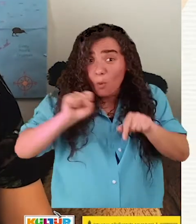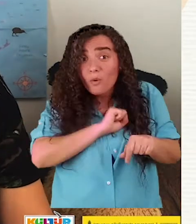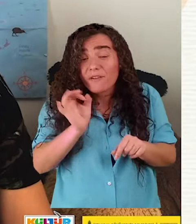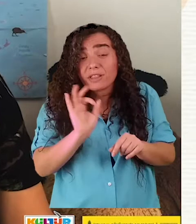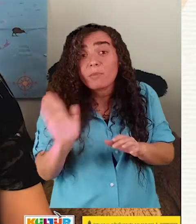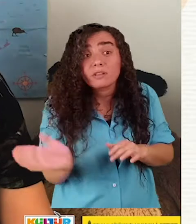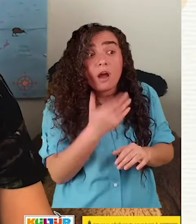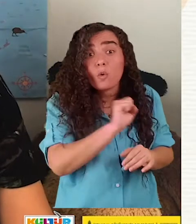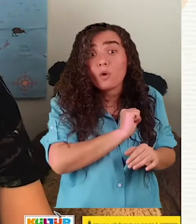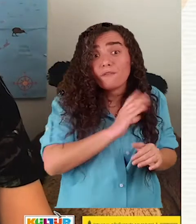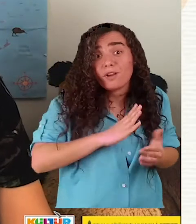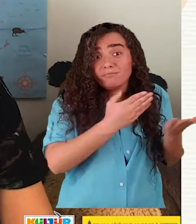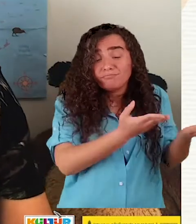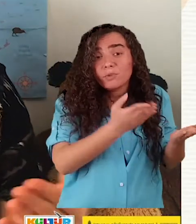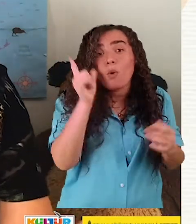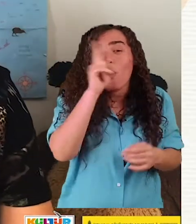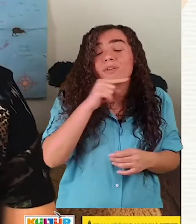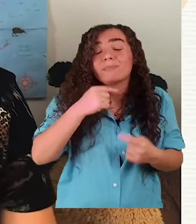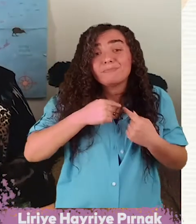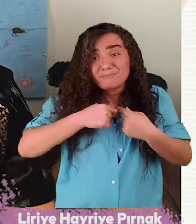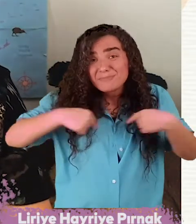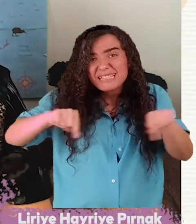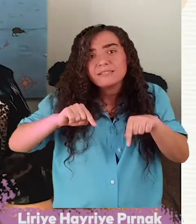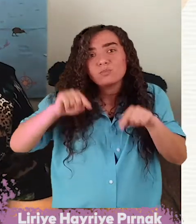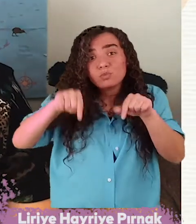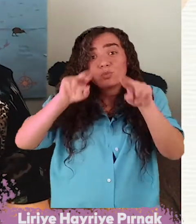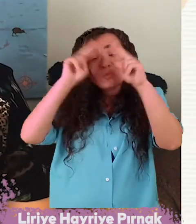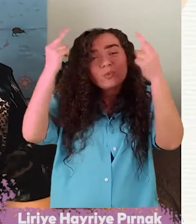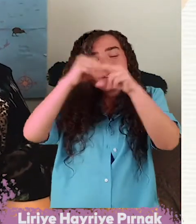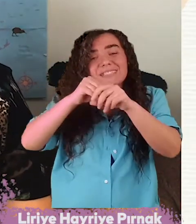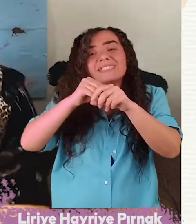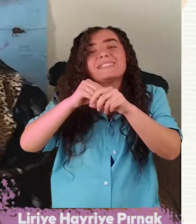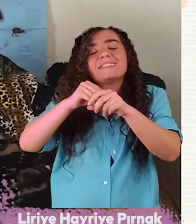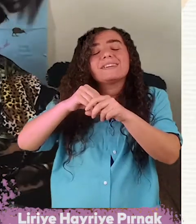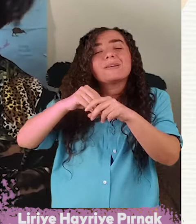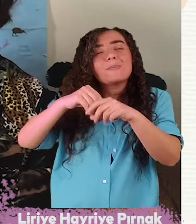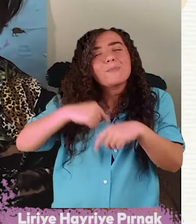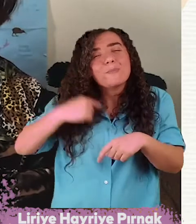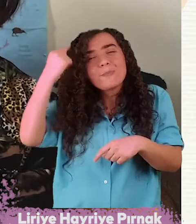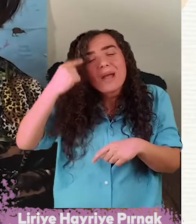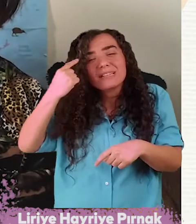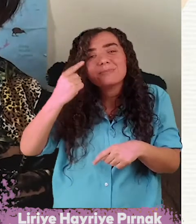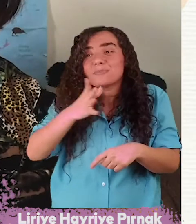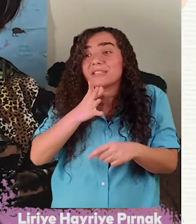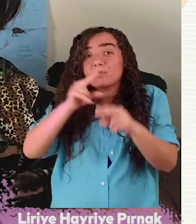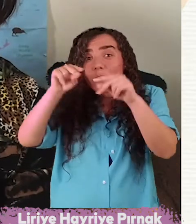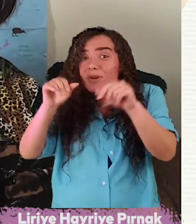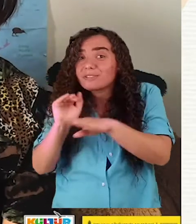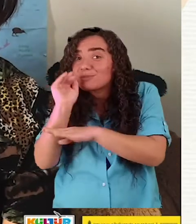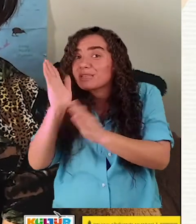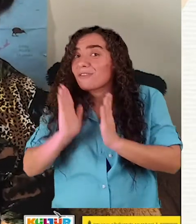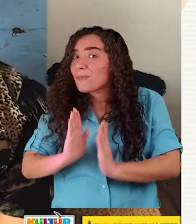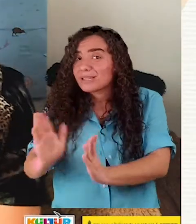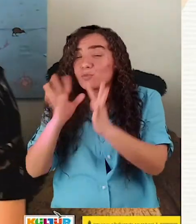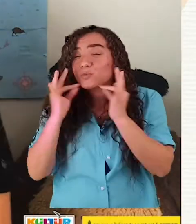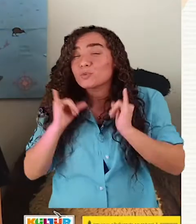biz bildiğimiz toprakların üstünde kalalım ve burada yaşamaya huzurla devam edelim demiş. Nasıl? Güzel. Beğendin mi?